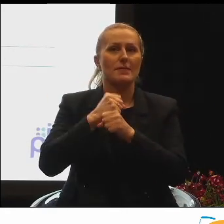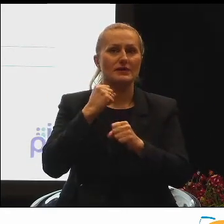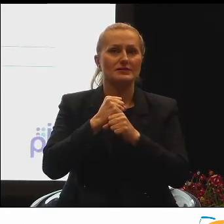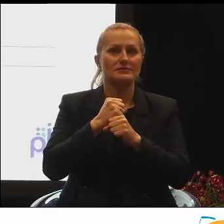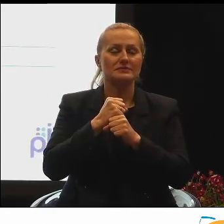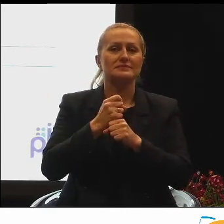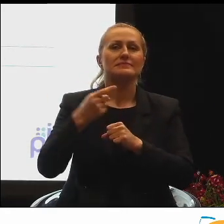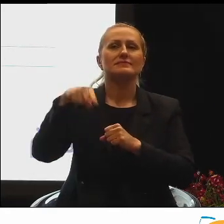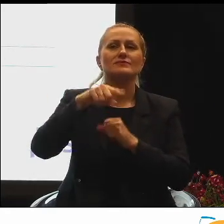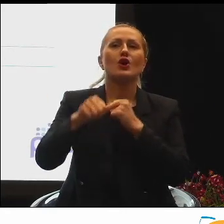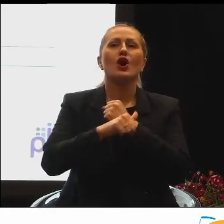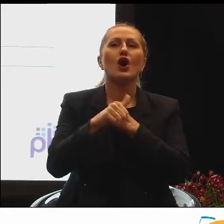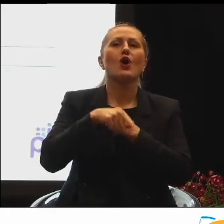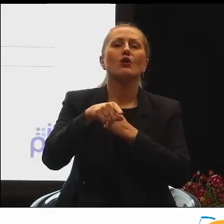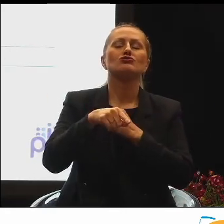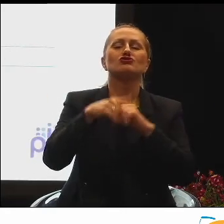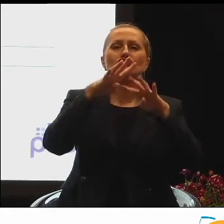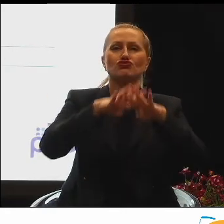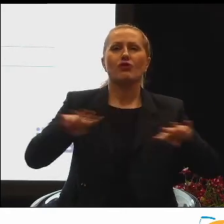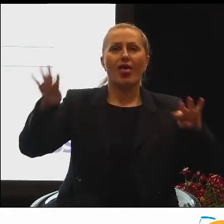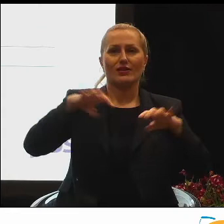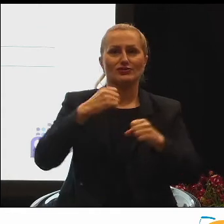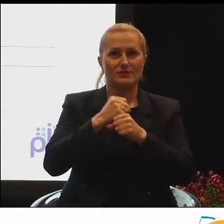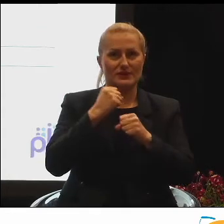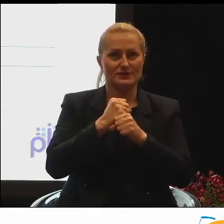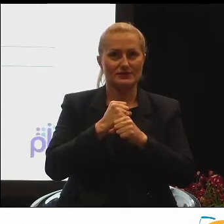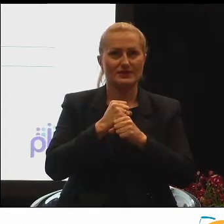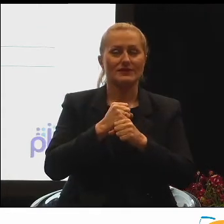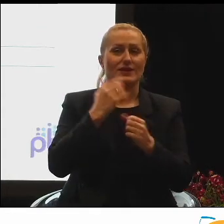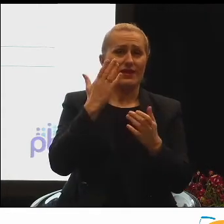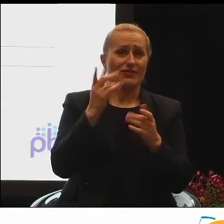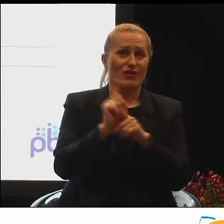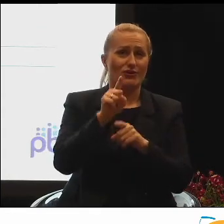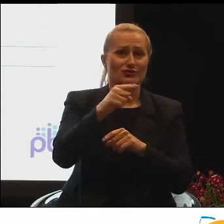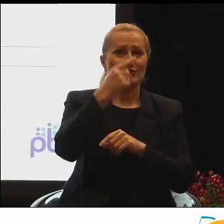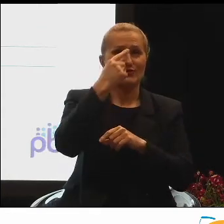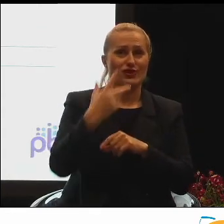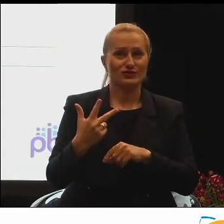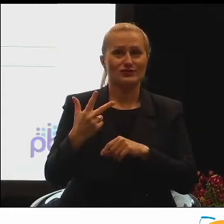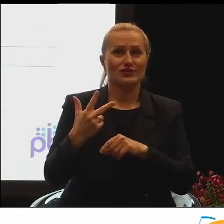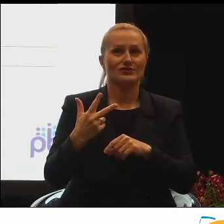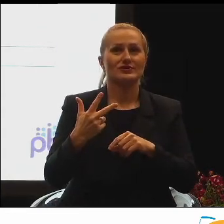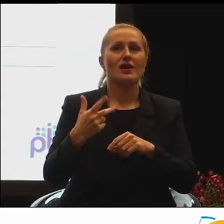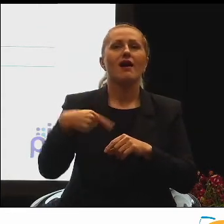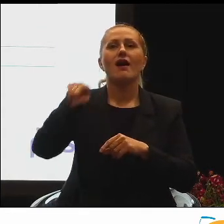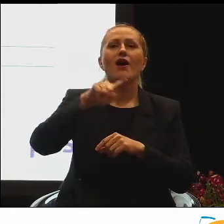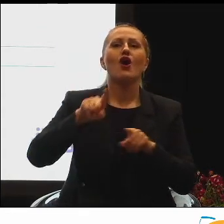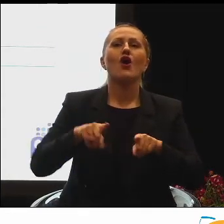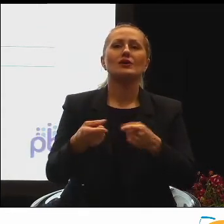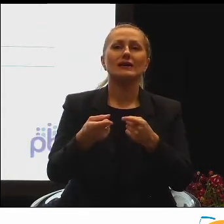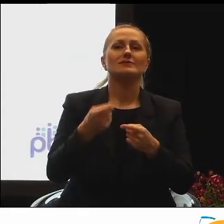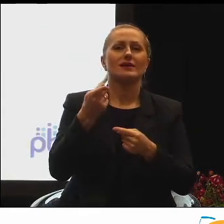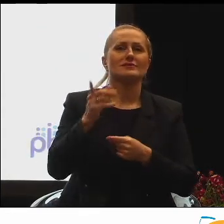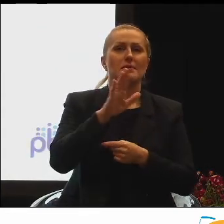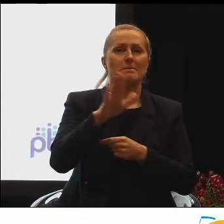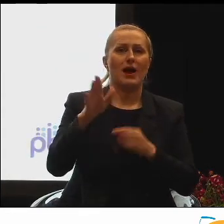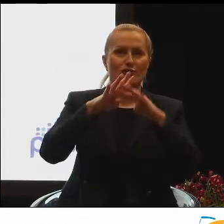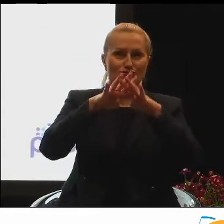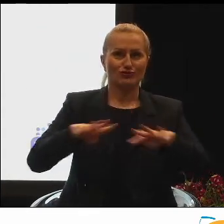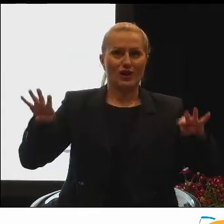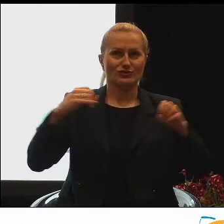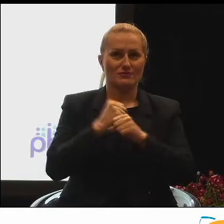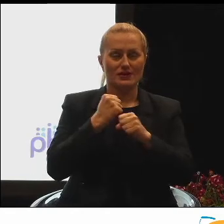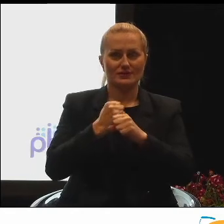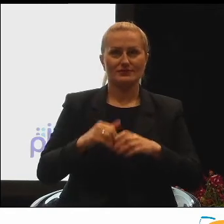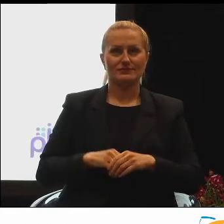o sieci pracownicze. No też jedna trzecia organizacji ma takie sieci.